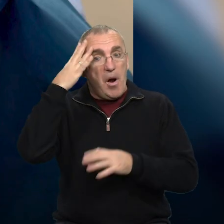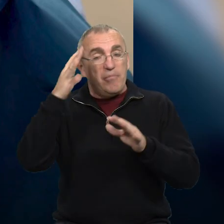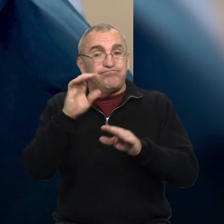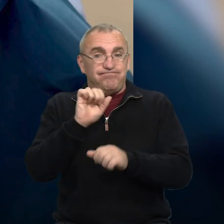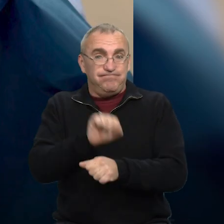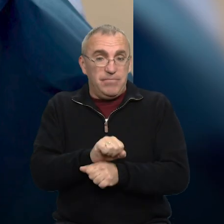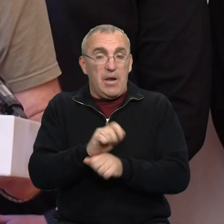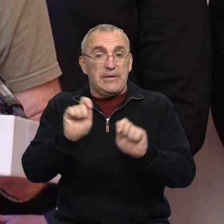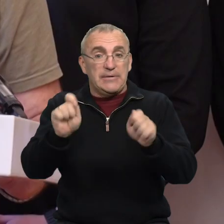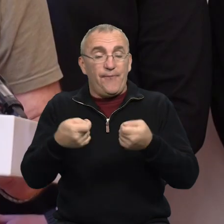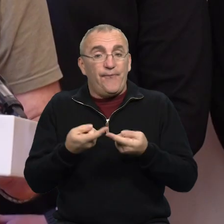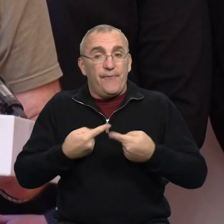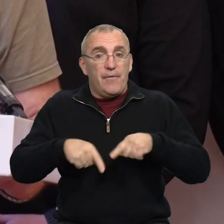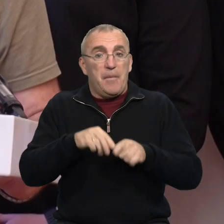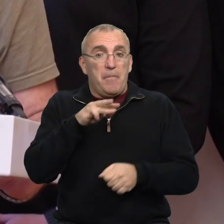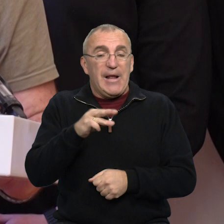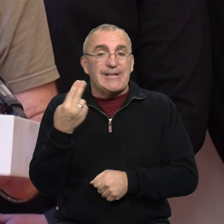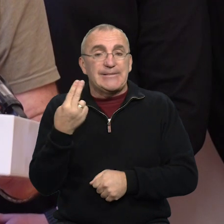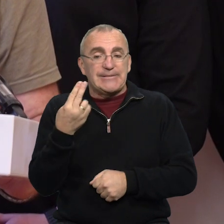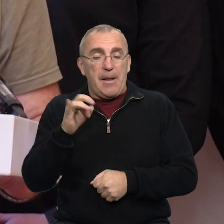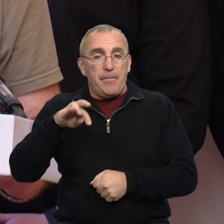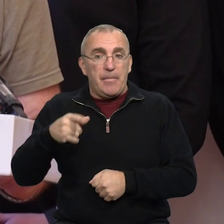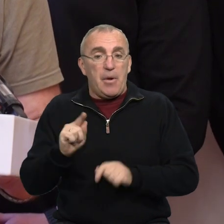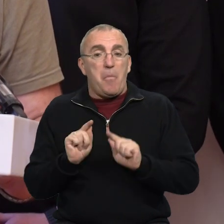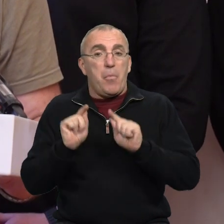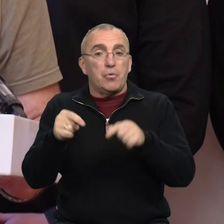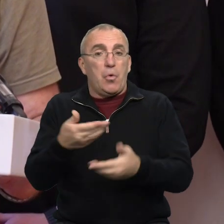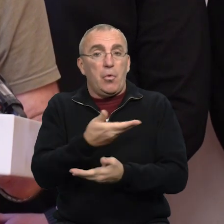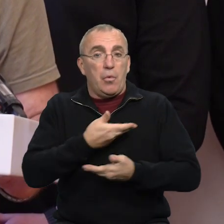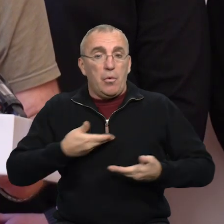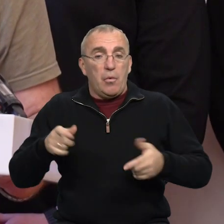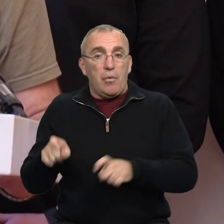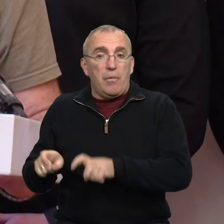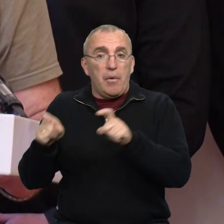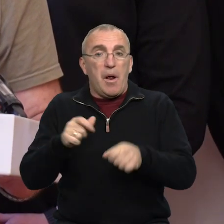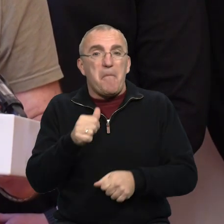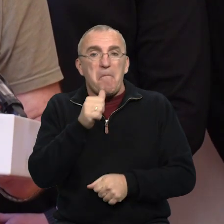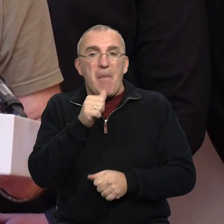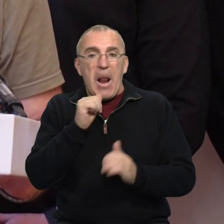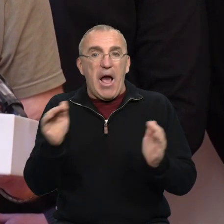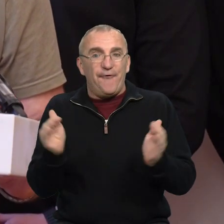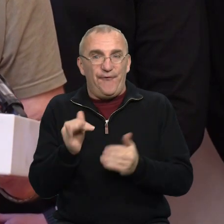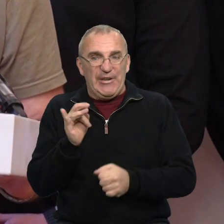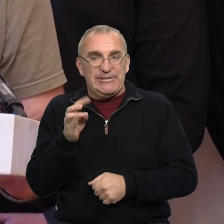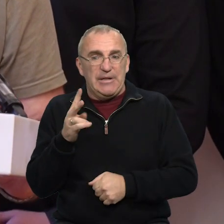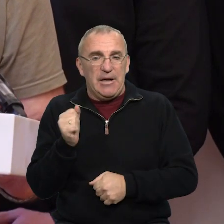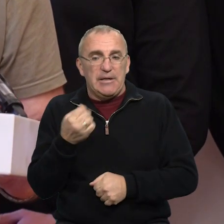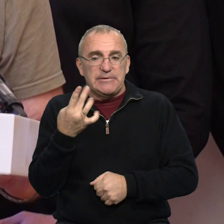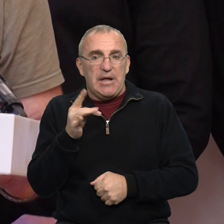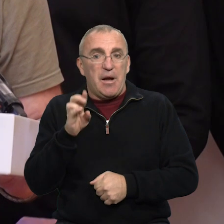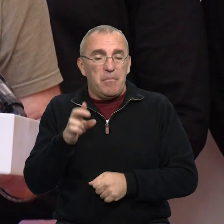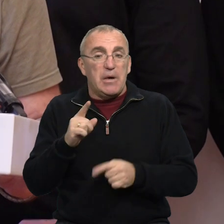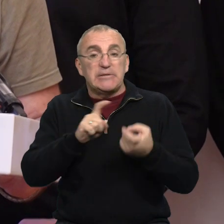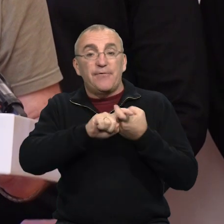головного мозку, розповів завідувач відділення Микола Цепінь. Поступила до нас по переводу з малої виски, з